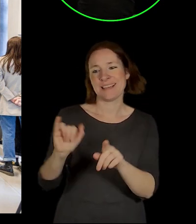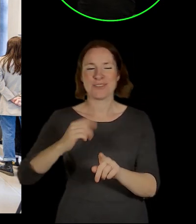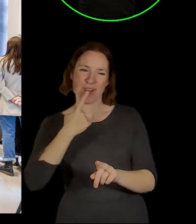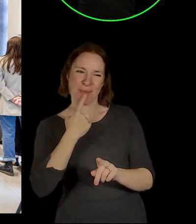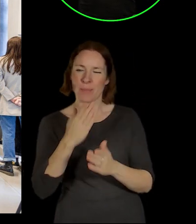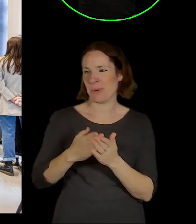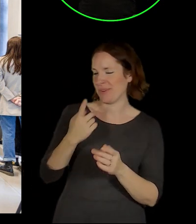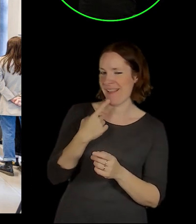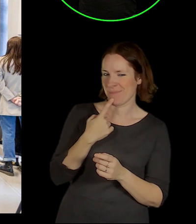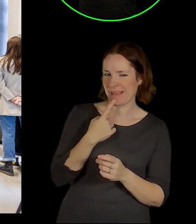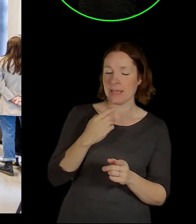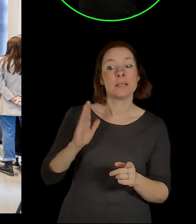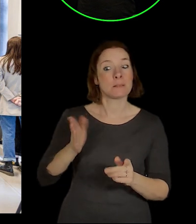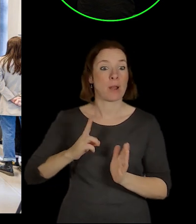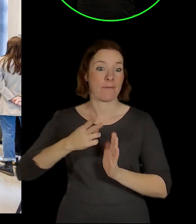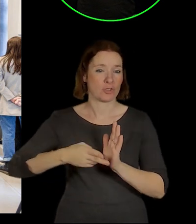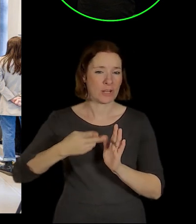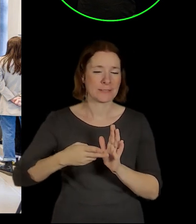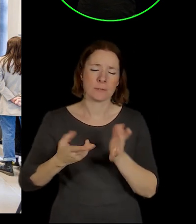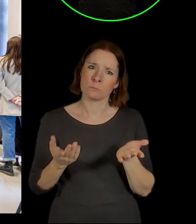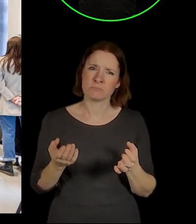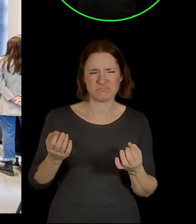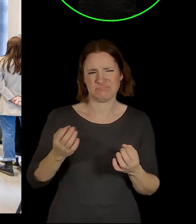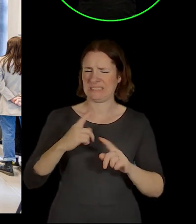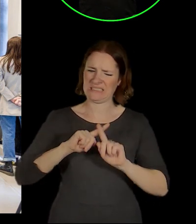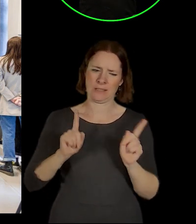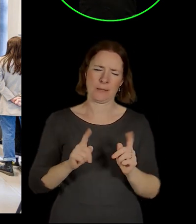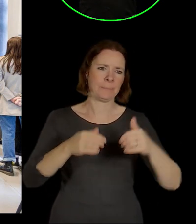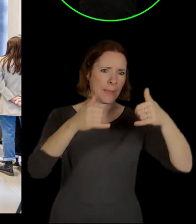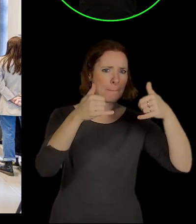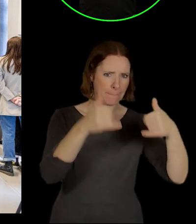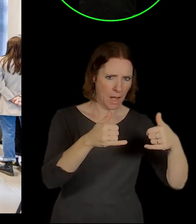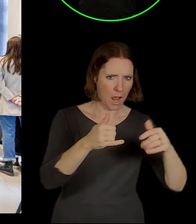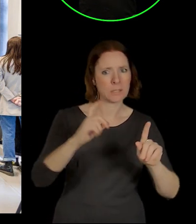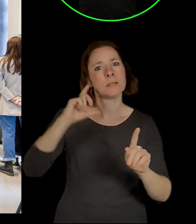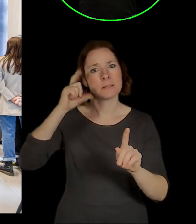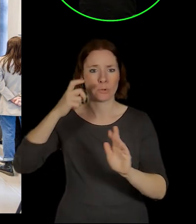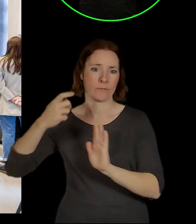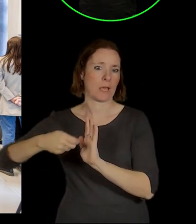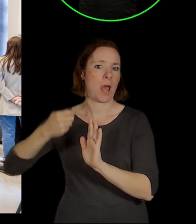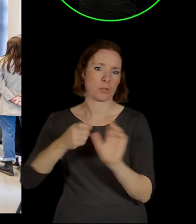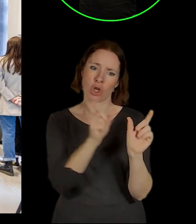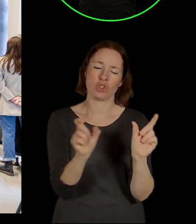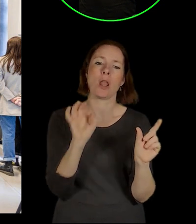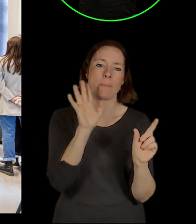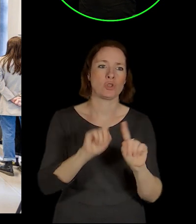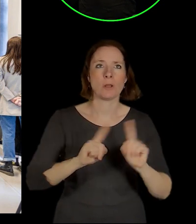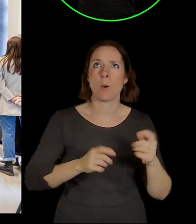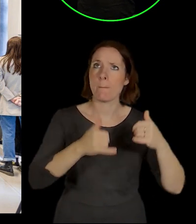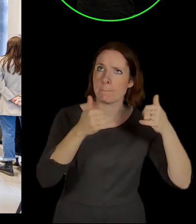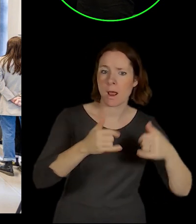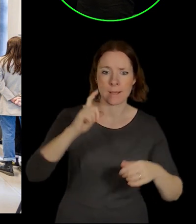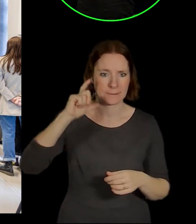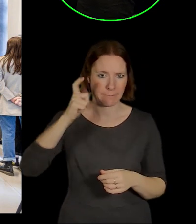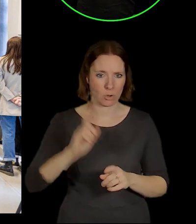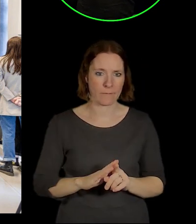Zpráva želnic, ta říká, my to máme standardně jinak, že máme Praha smíchovské nádraží nebo Praha smíchov. My to nechceme